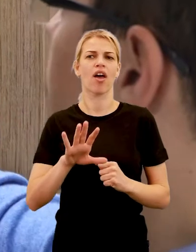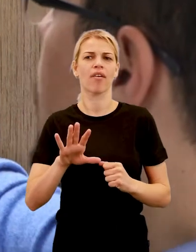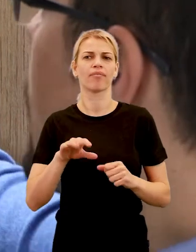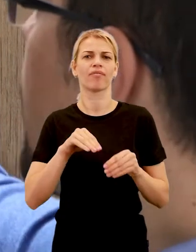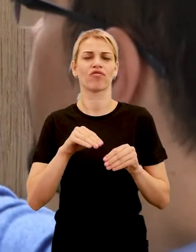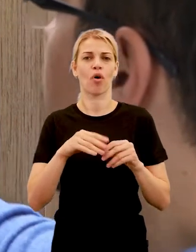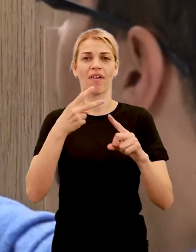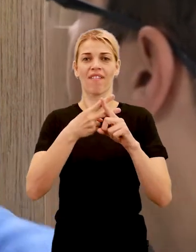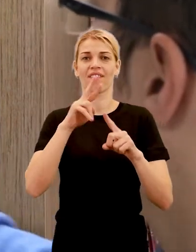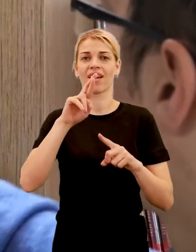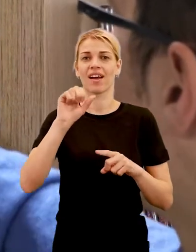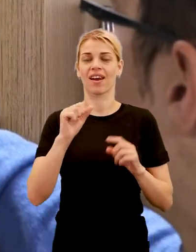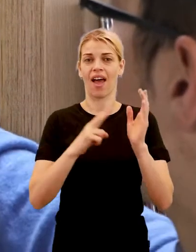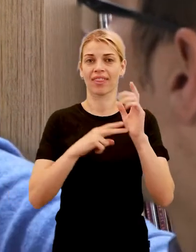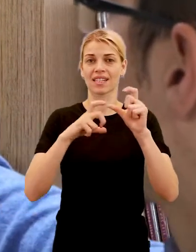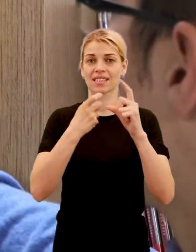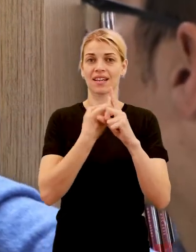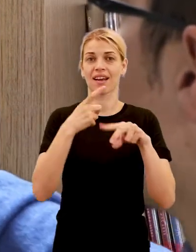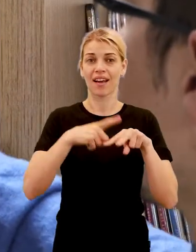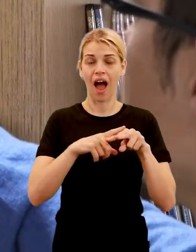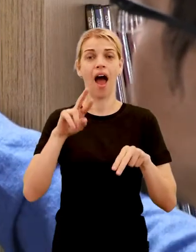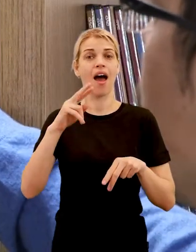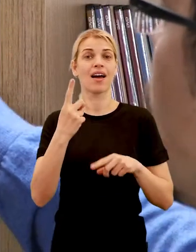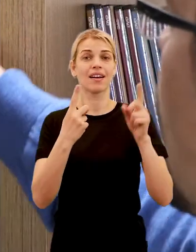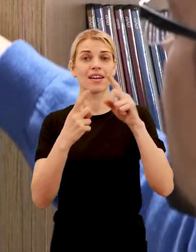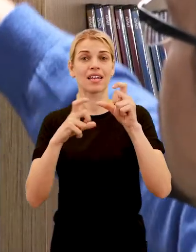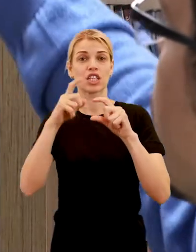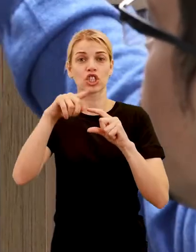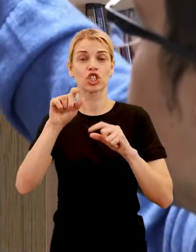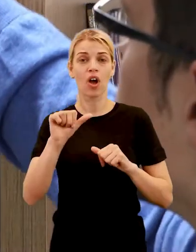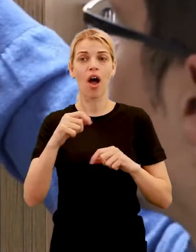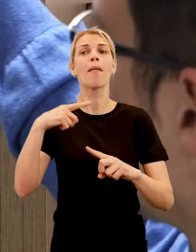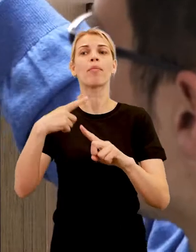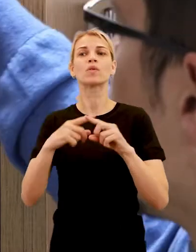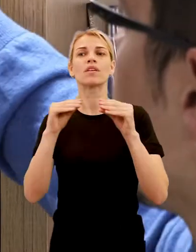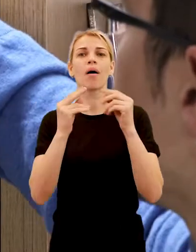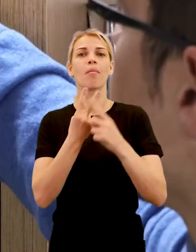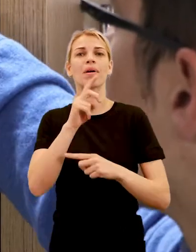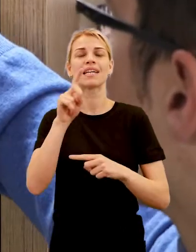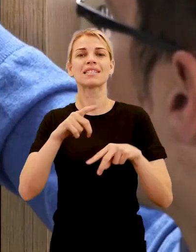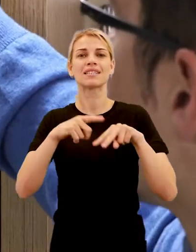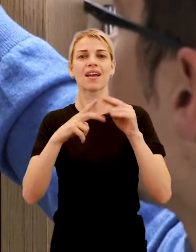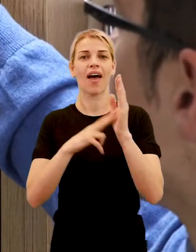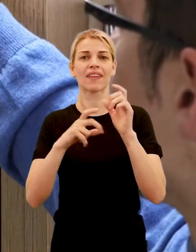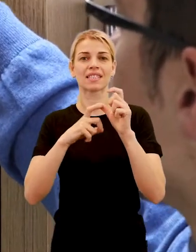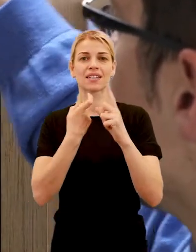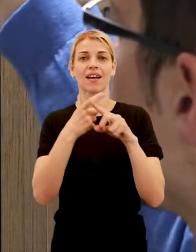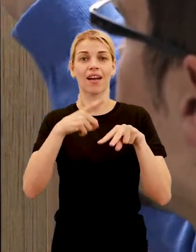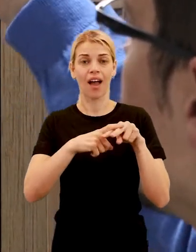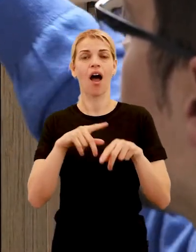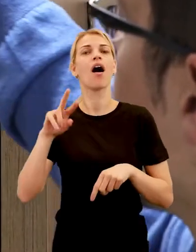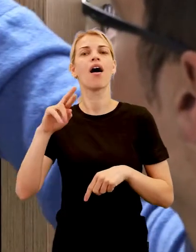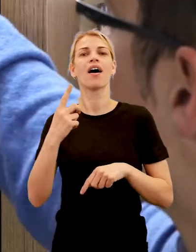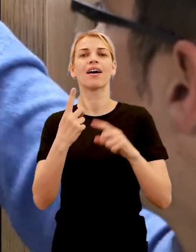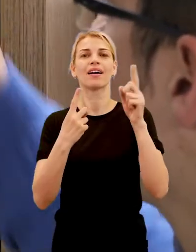Franská ríša a Byzanská ríša. No a Slovania teda prichádzajú z